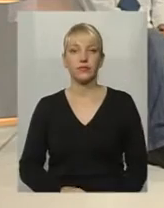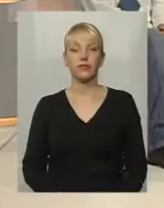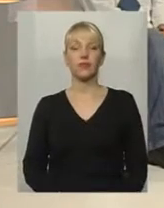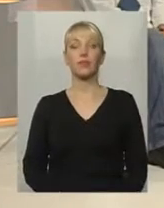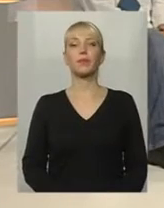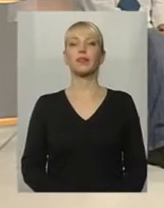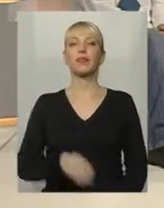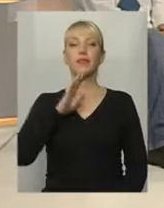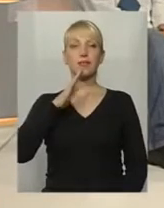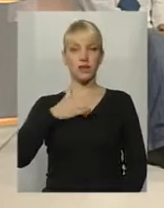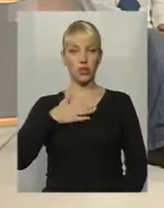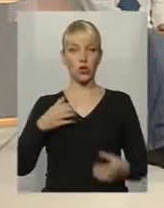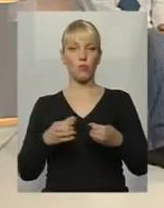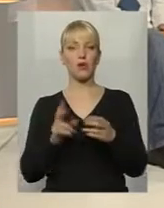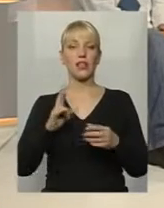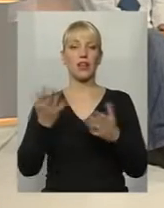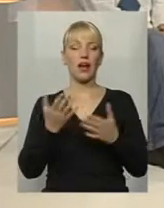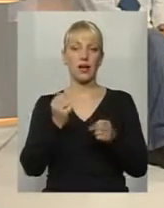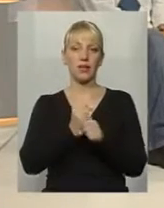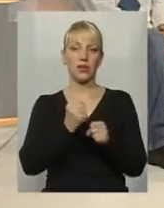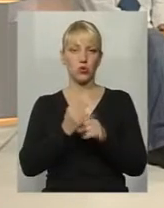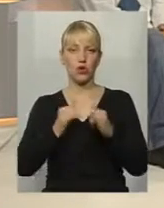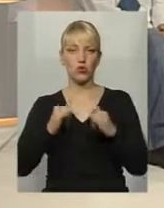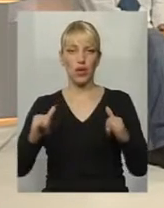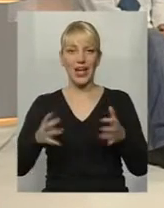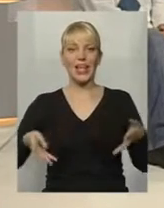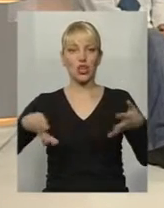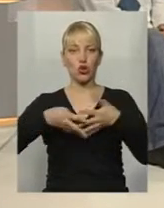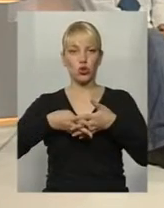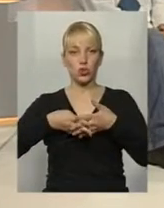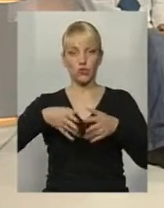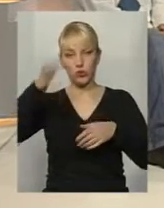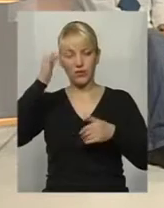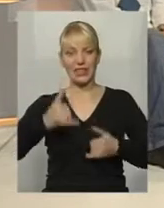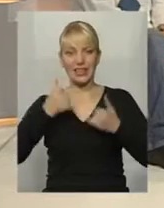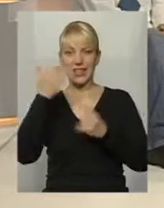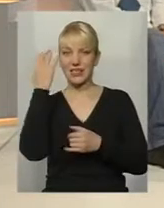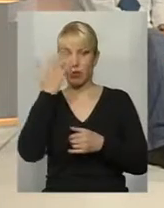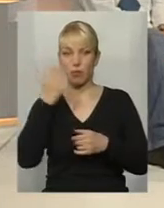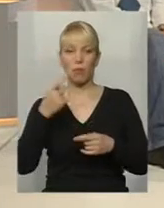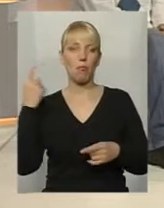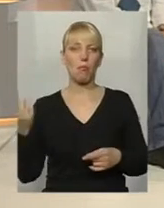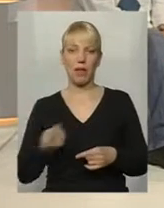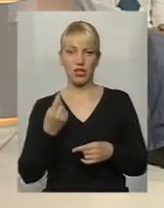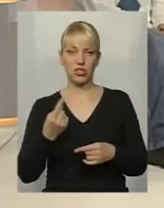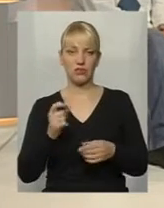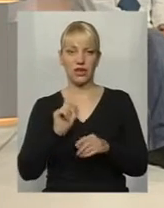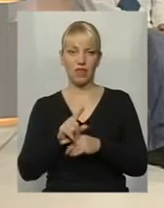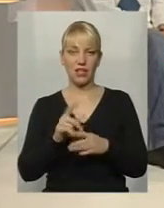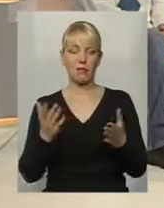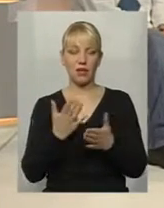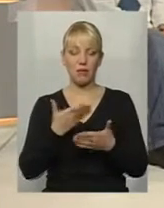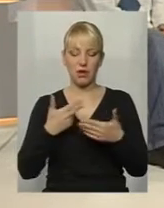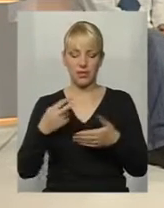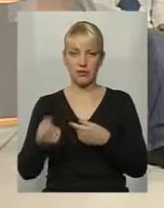наша команда, яка працює над розвитком власне інклюзивної освіти для слабозорих. Першим завданням, яке ми